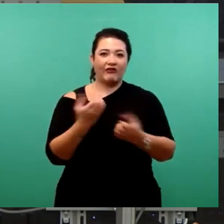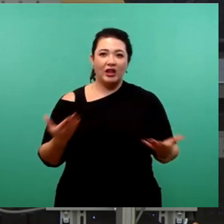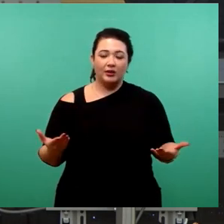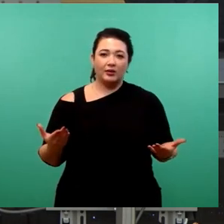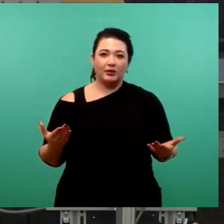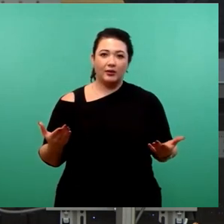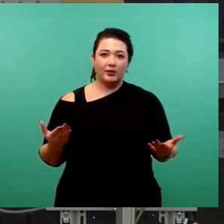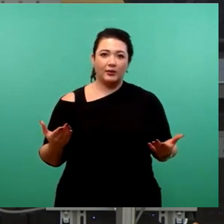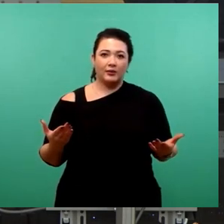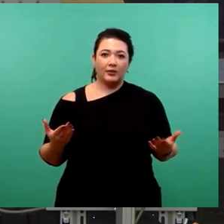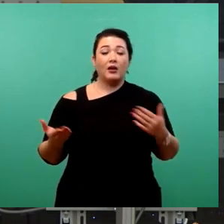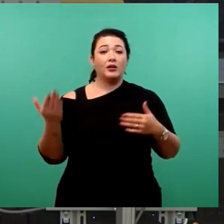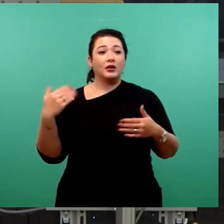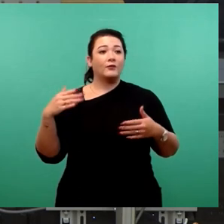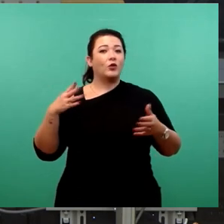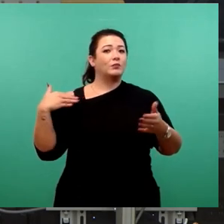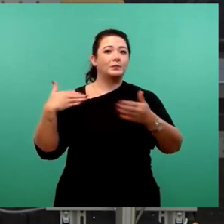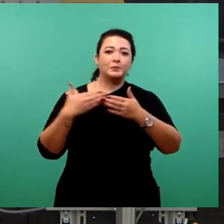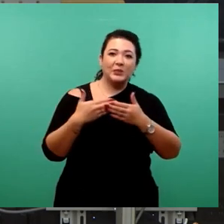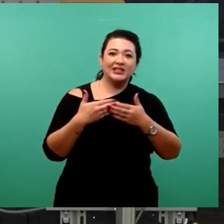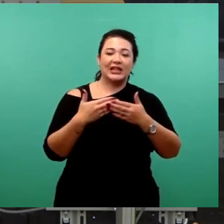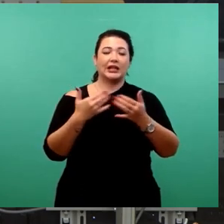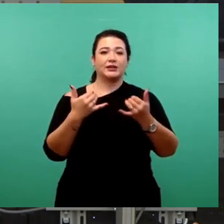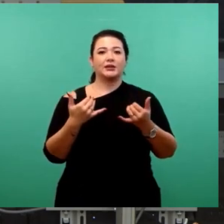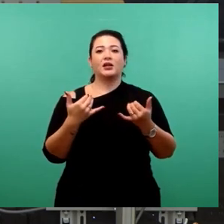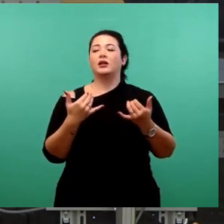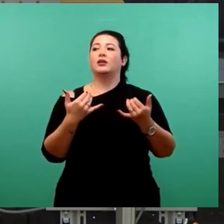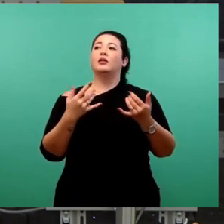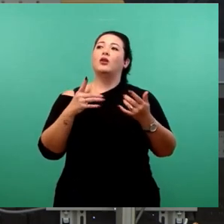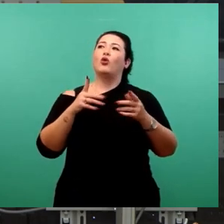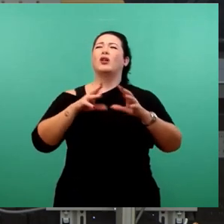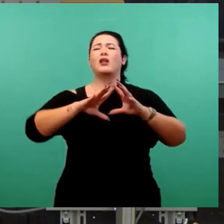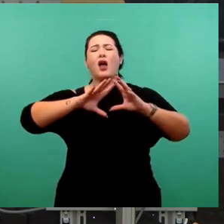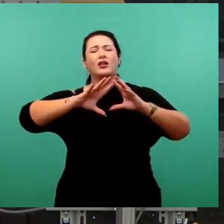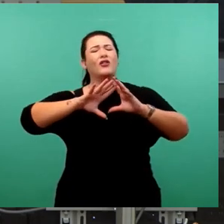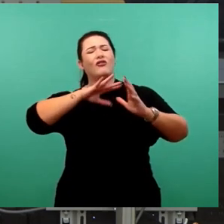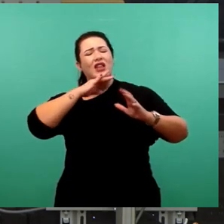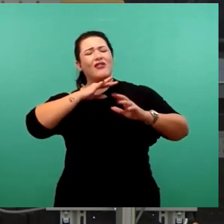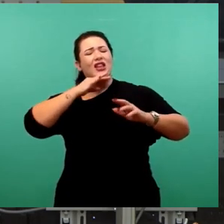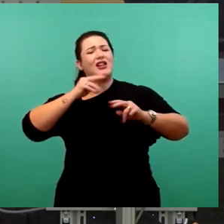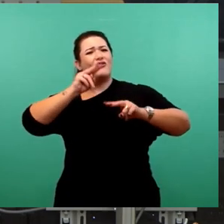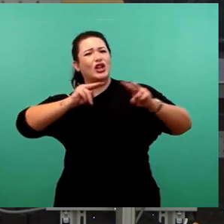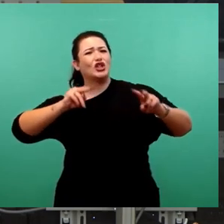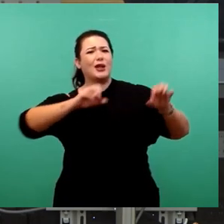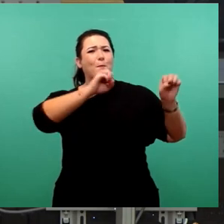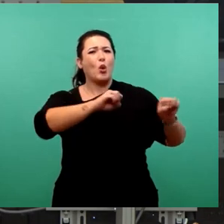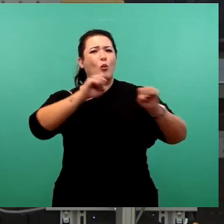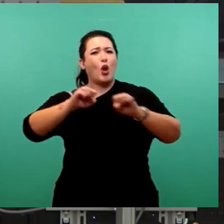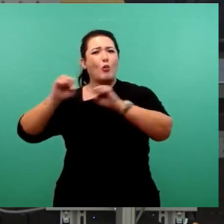Zeitpunkt ging es darum, wirklich über die wirklich große Fülle an Optionen, die auf dem Tisch lag, weil die